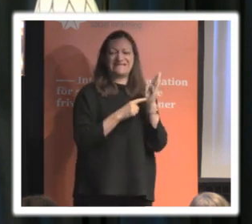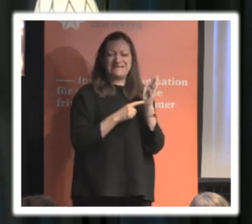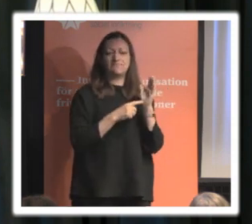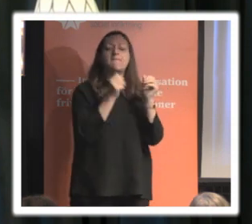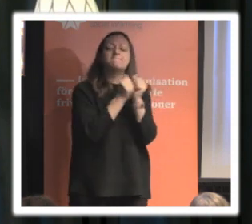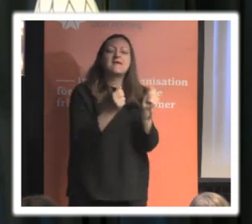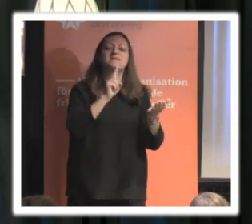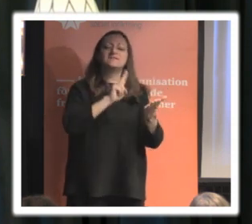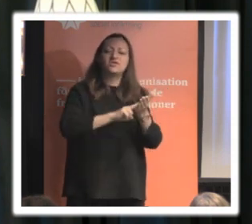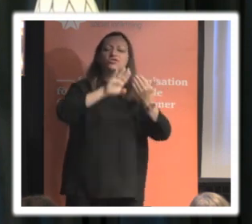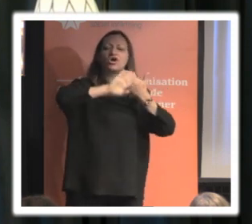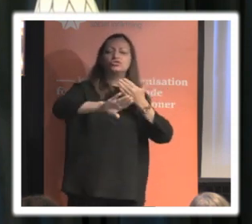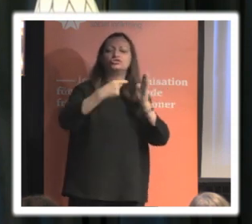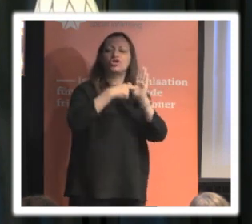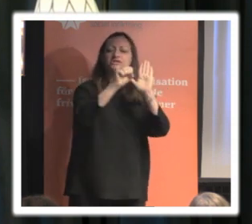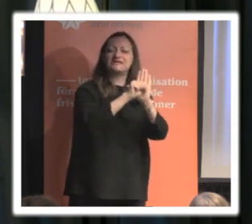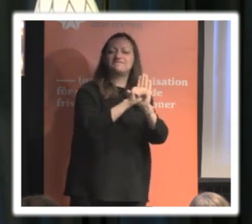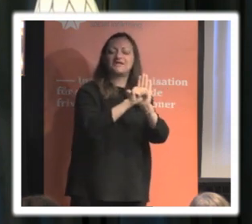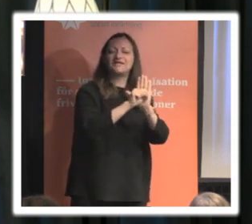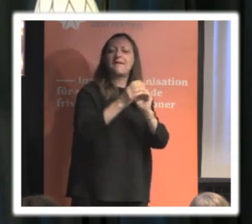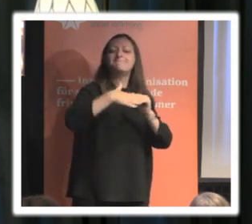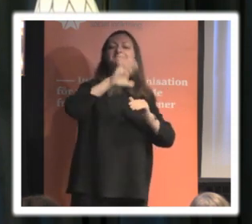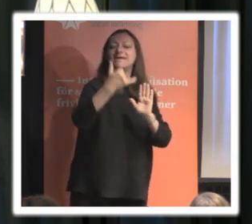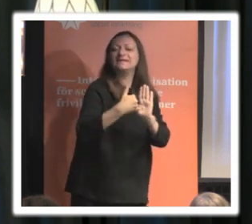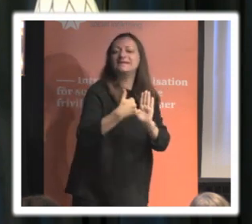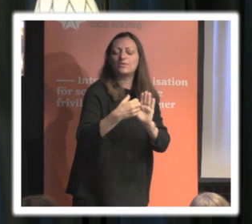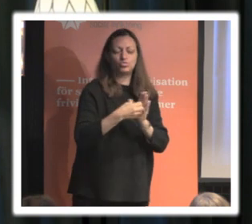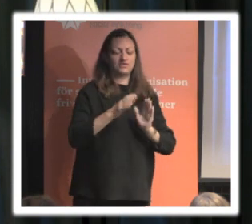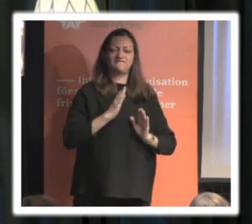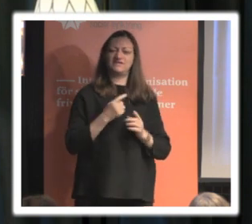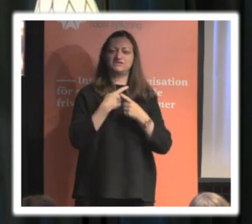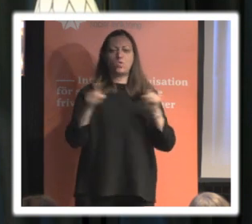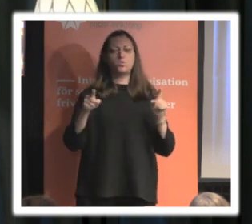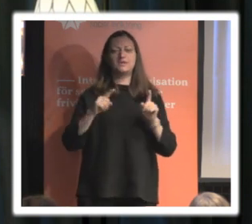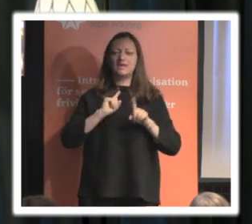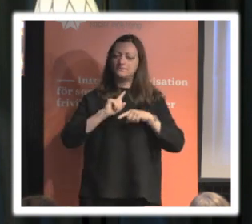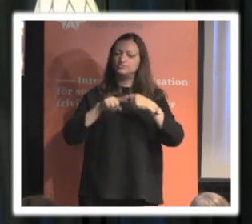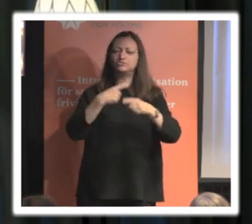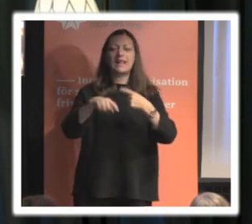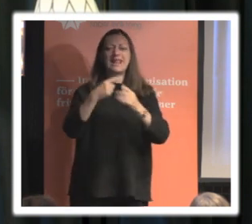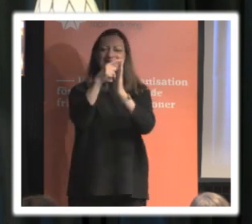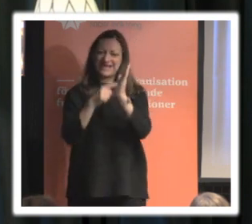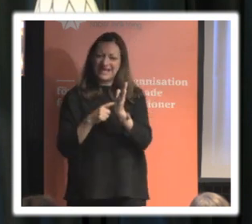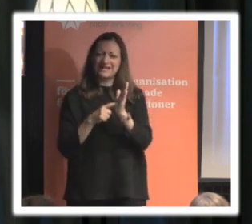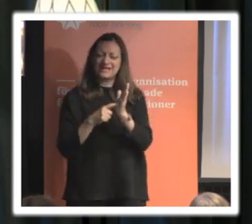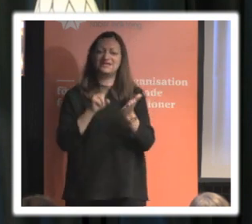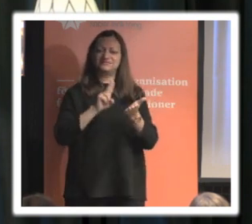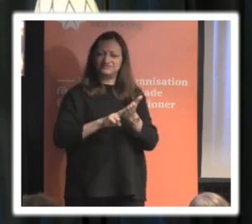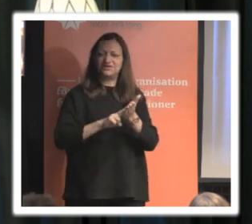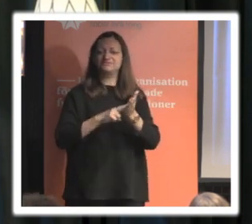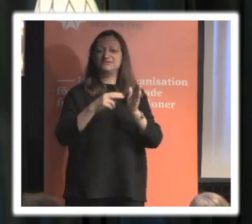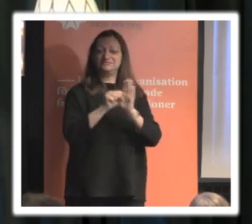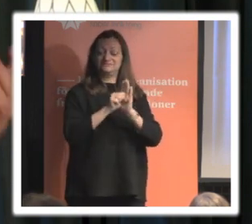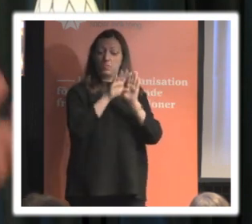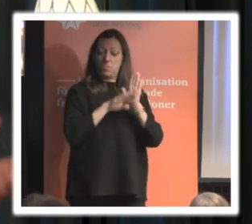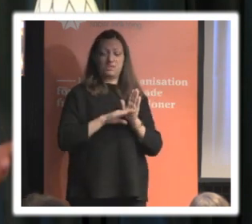men dataskyddslagstiftningen är ju mer än så för det finns ett antal processuella regler i dataskyddsförordningen som man måste följa och det räcker inte med att